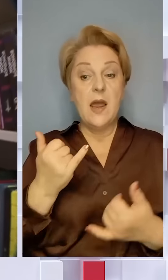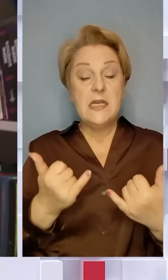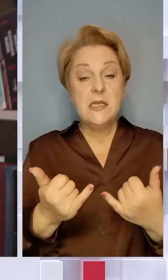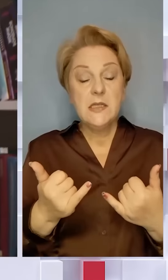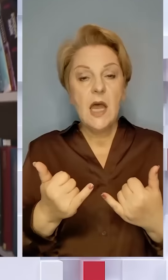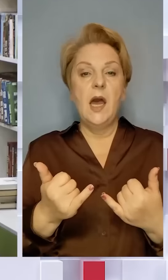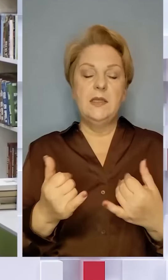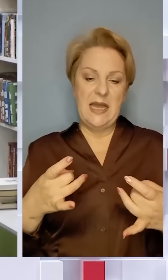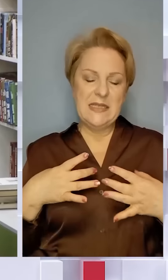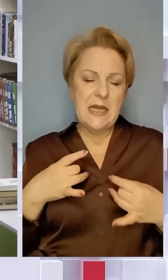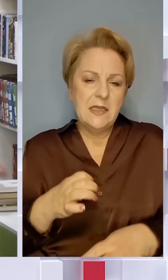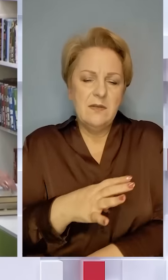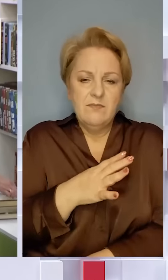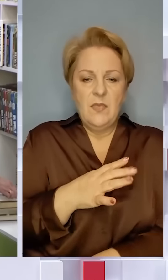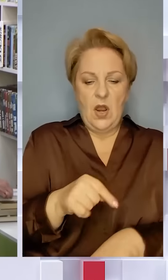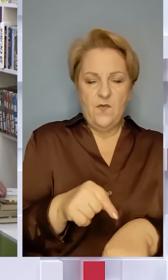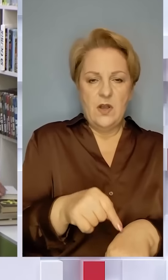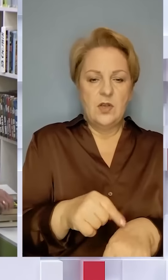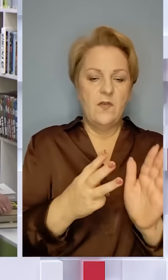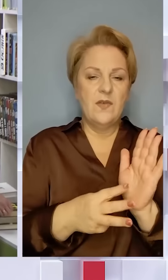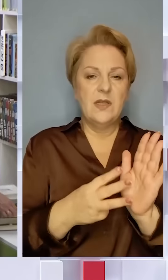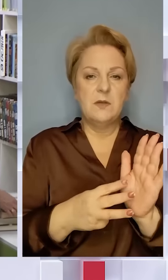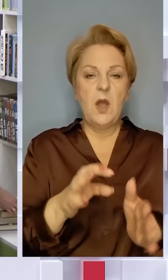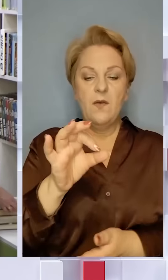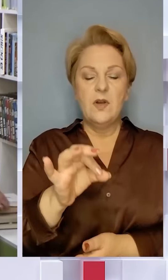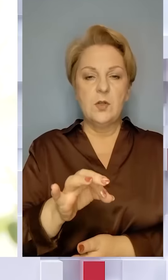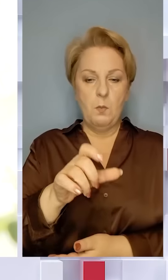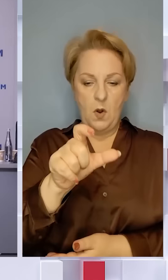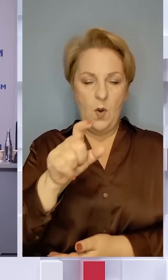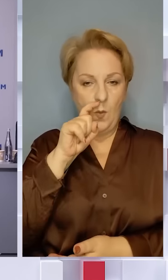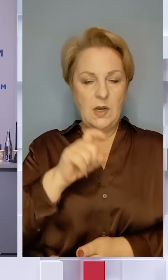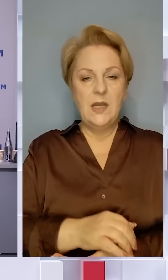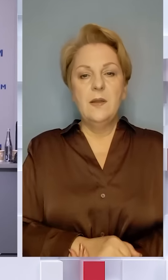зараз стрес і знервованість відчувають майже 80% українців.